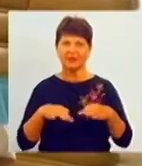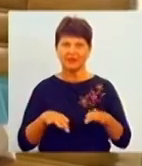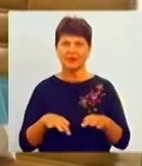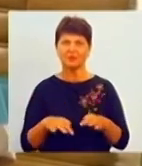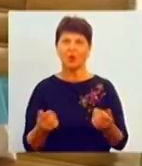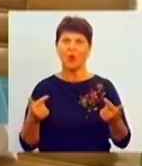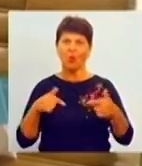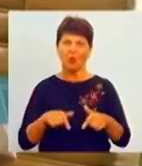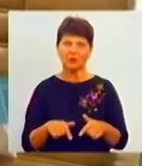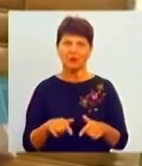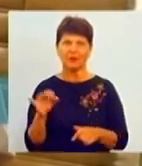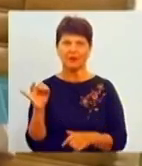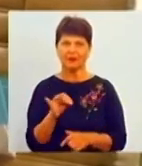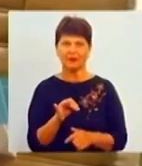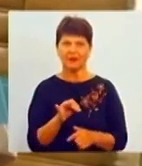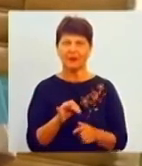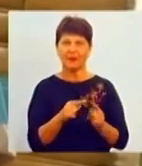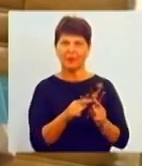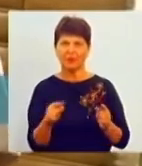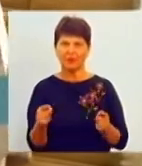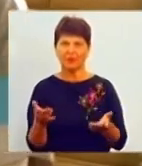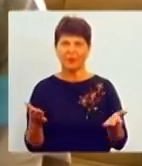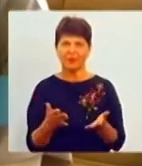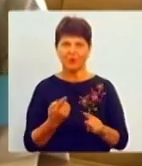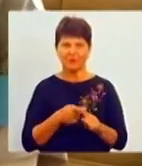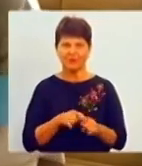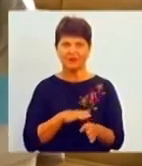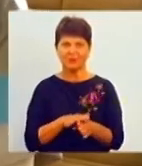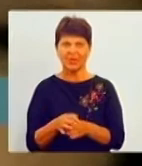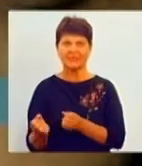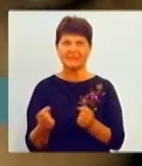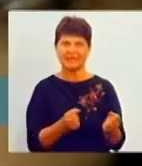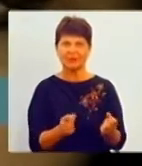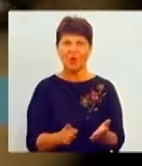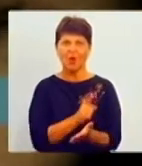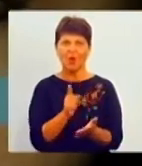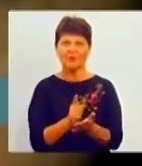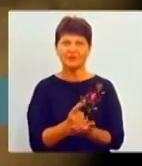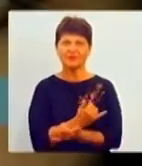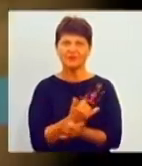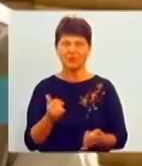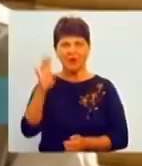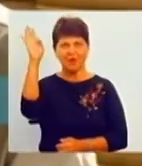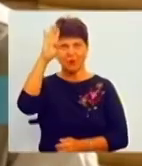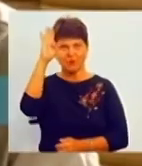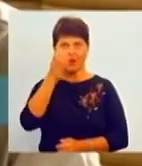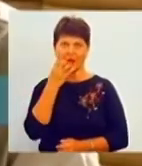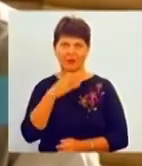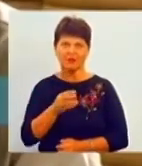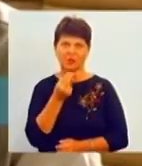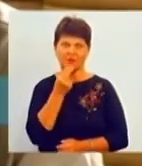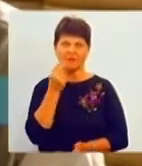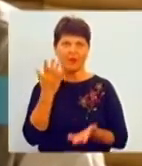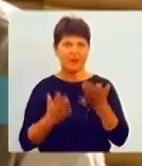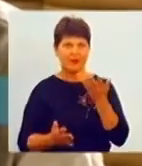і готелем на нічі, потягом якої відбувається ця затримка. Обов'язково мають забезпечені водою та гарячим харчуванням. разі, якщо